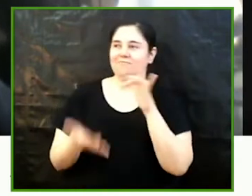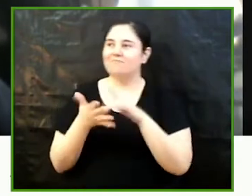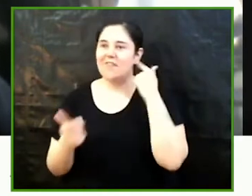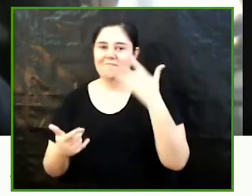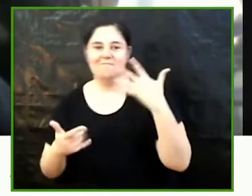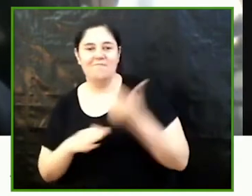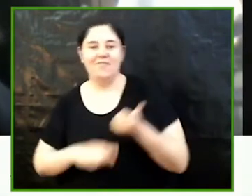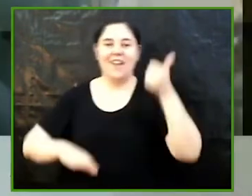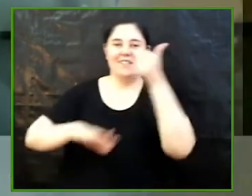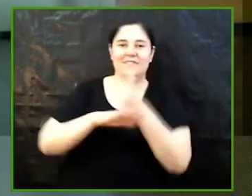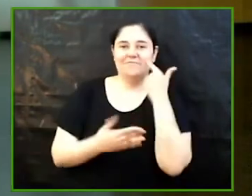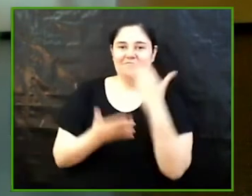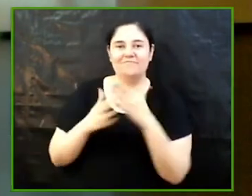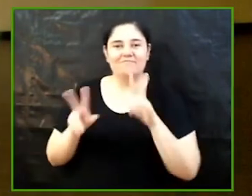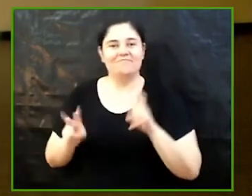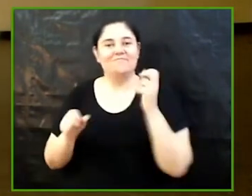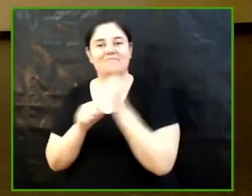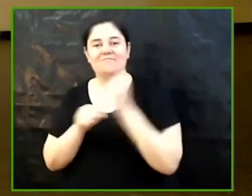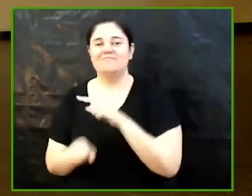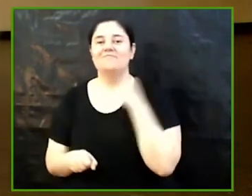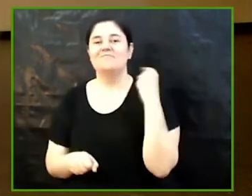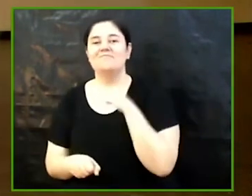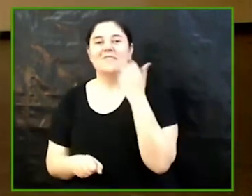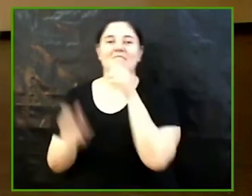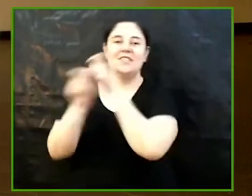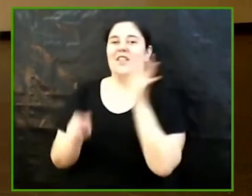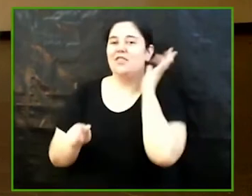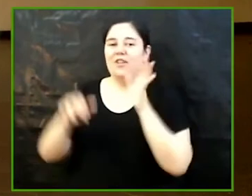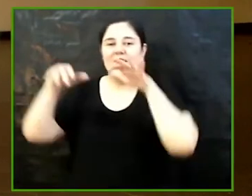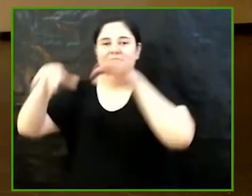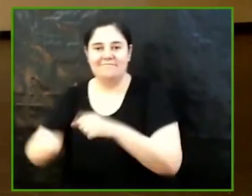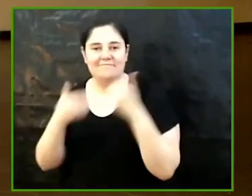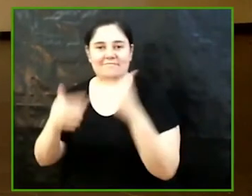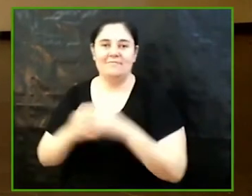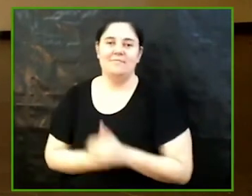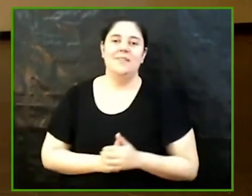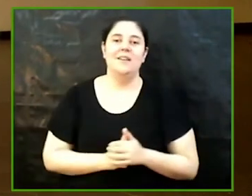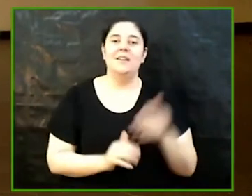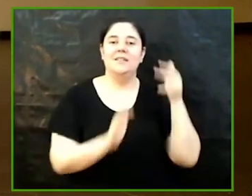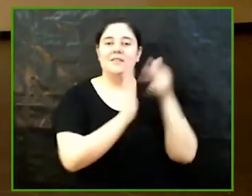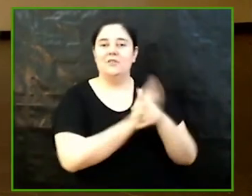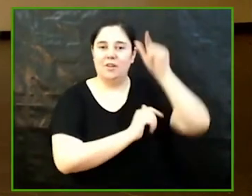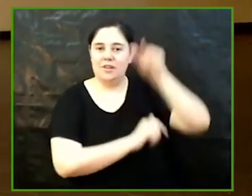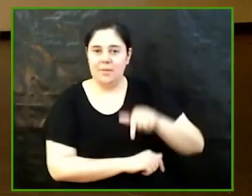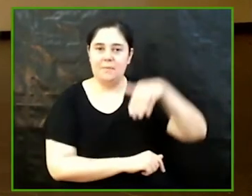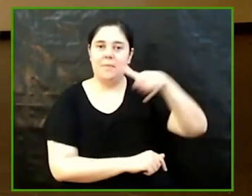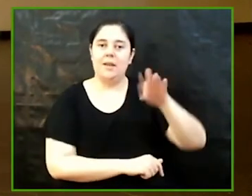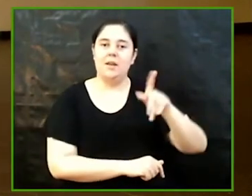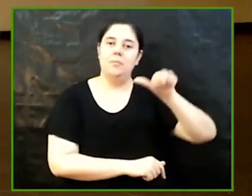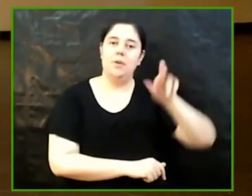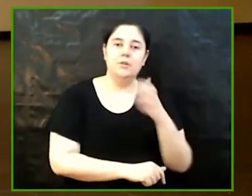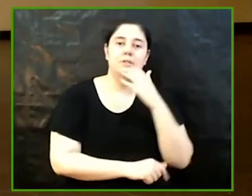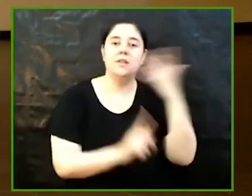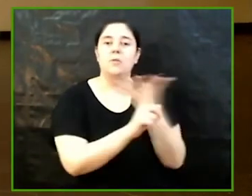gràcies a tu seguim amb el grau en història Marina Prior Polido La violència contra las mujeres en la Grecia